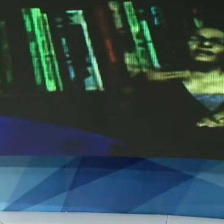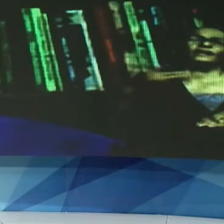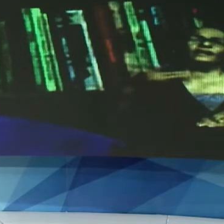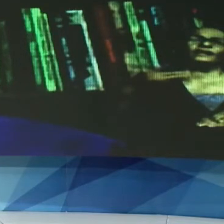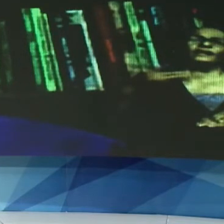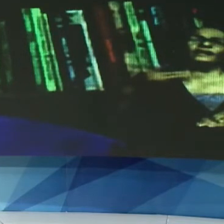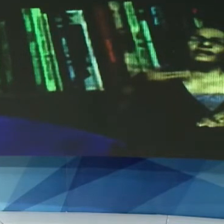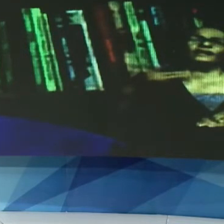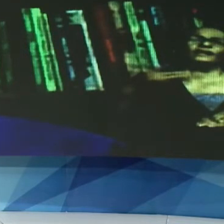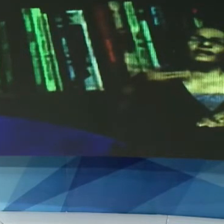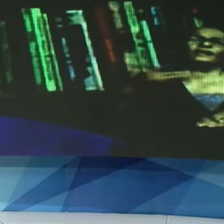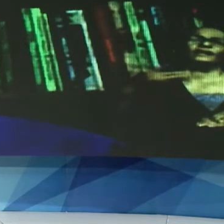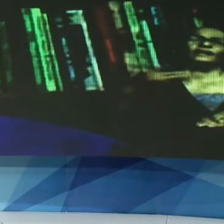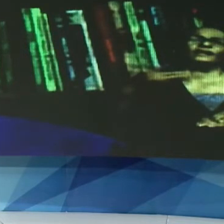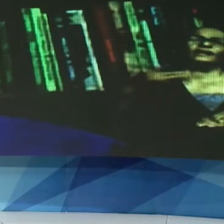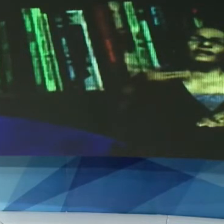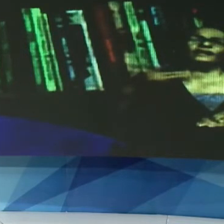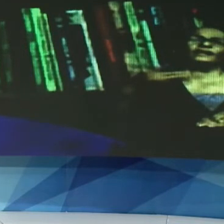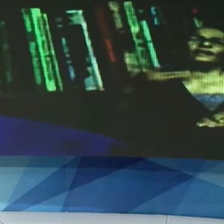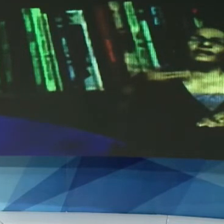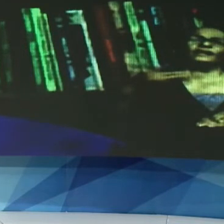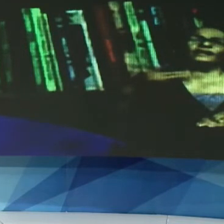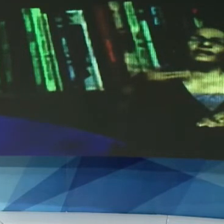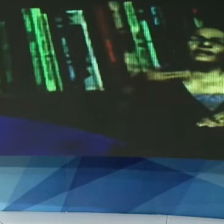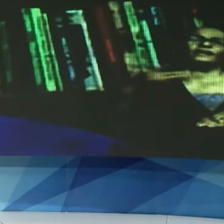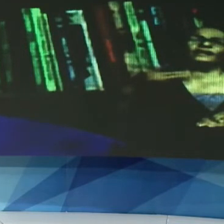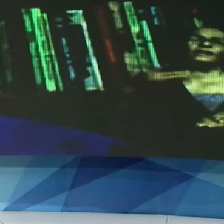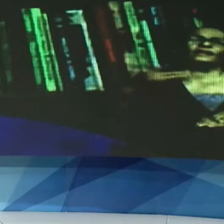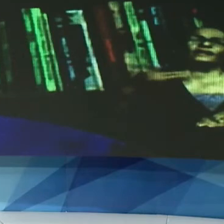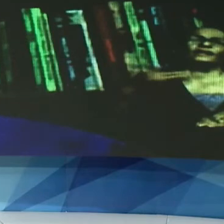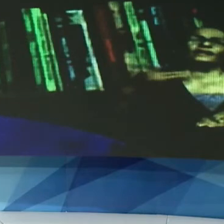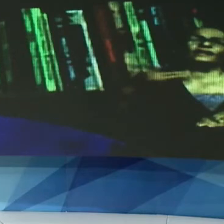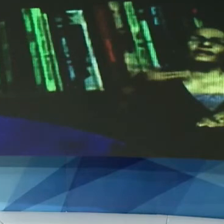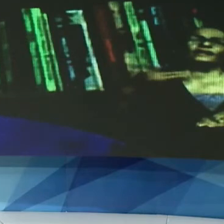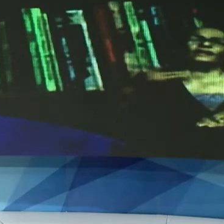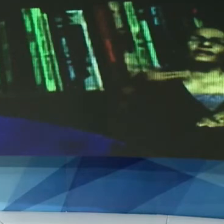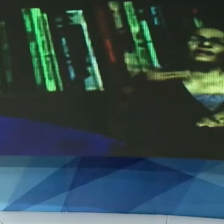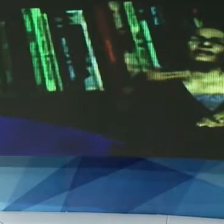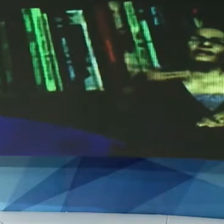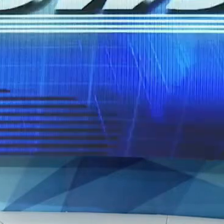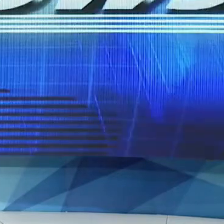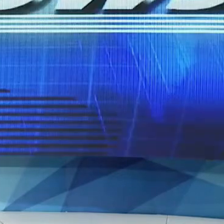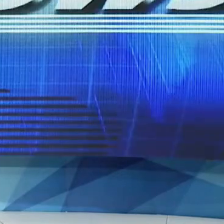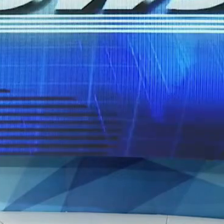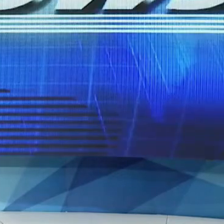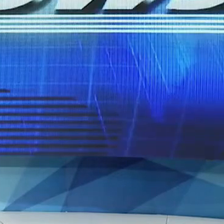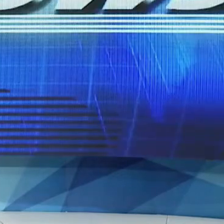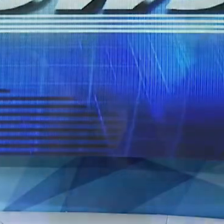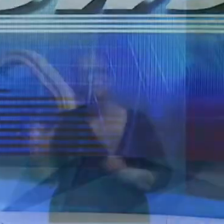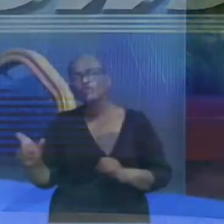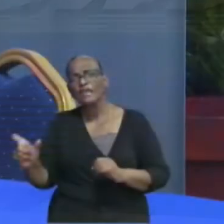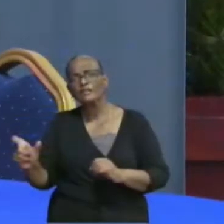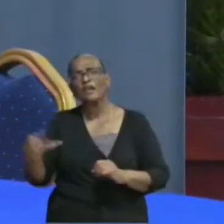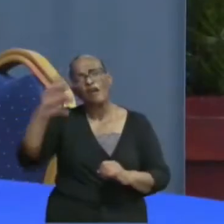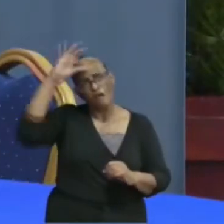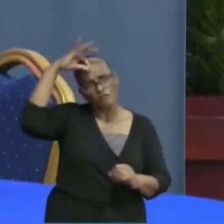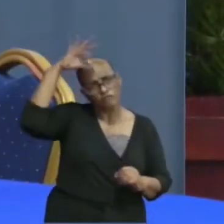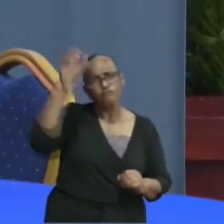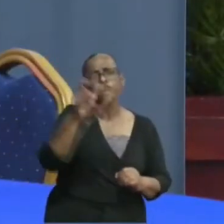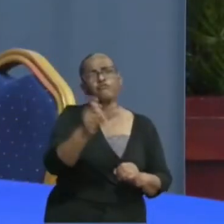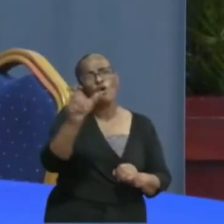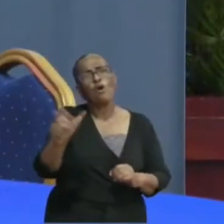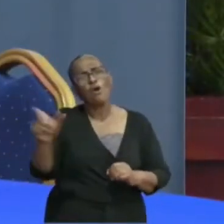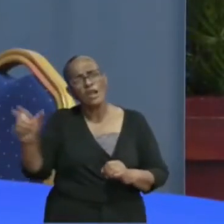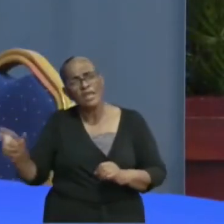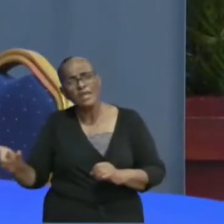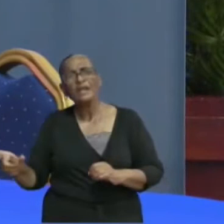geopend kunnen worden. Ze zei dat dit mogelijk is als een ieder zich houdt aan de COVID-19 voorschriften. Het is goed